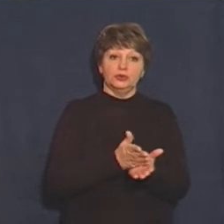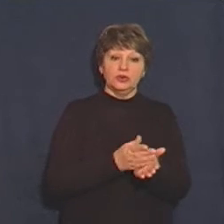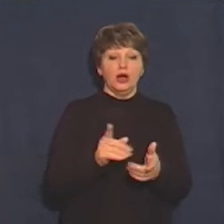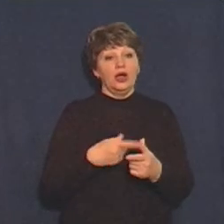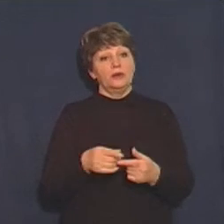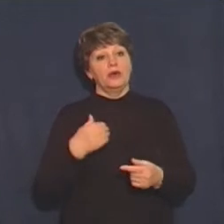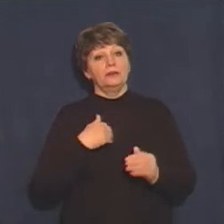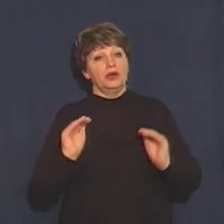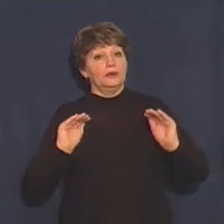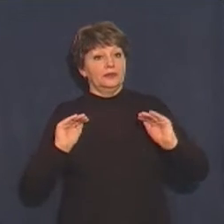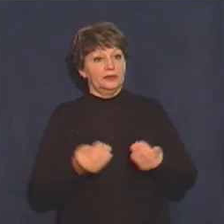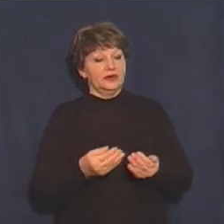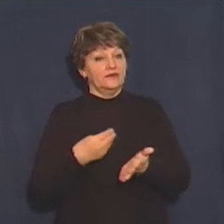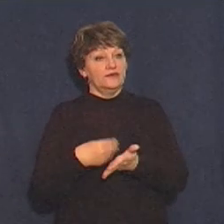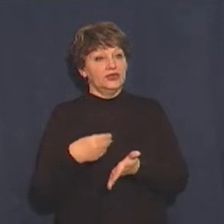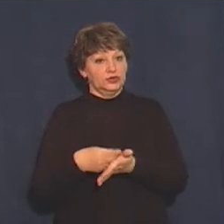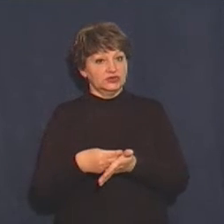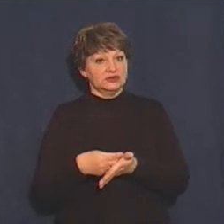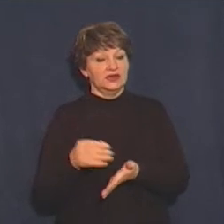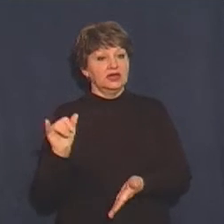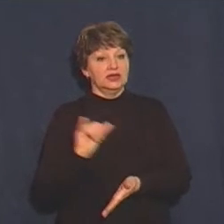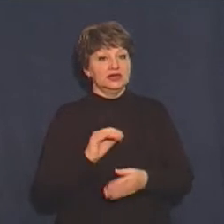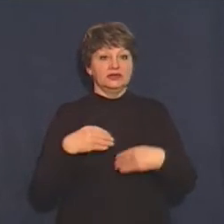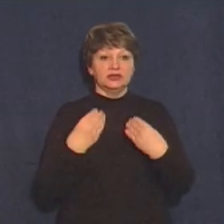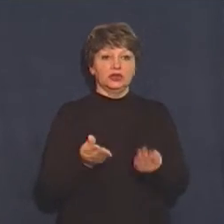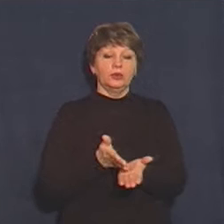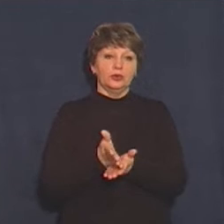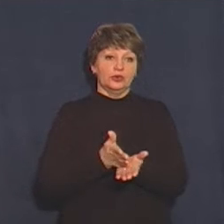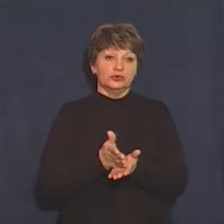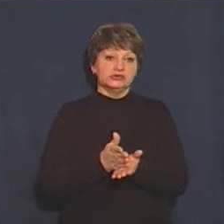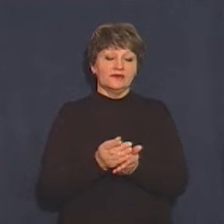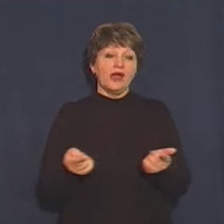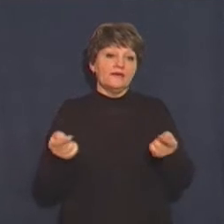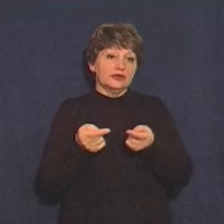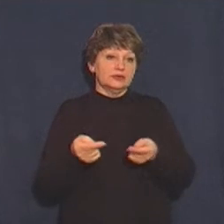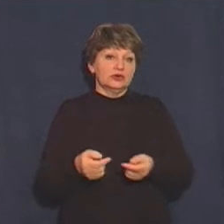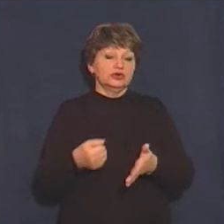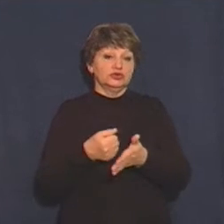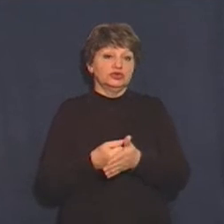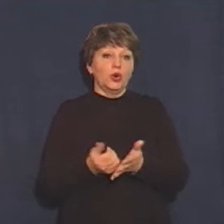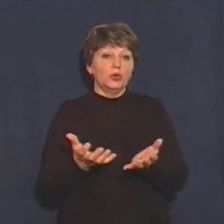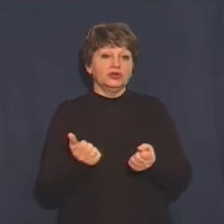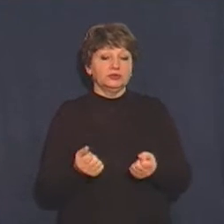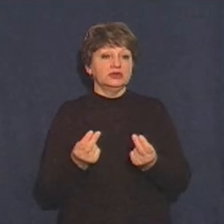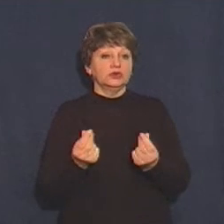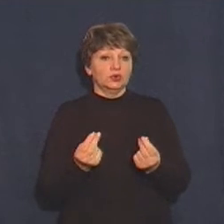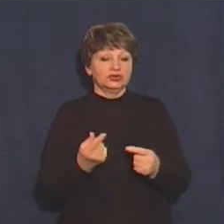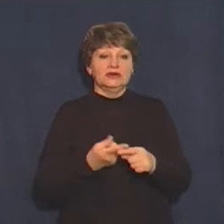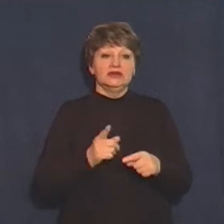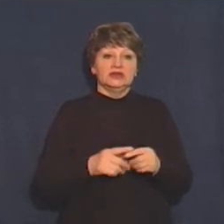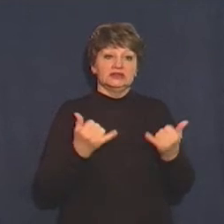обмежуємо себе в фінансуванні і надаємо послугу у відповідності до отриманих коштів. А це на